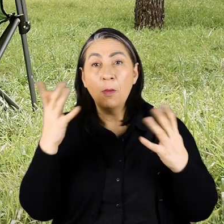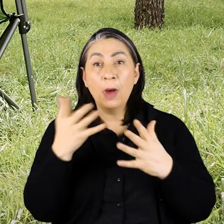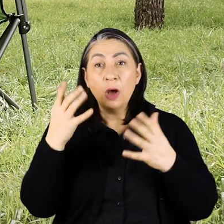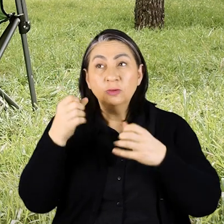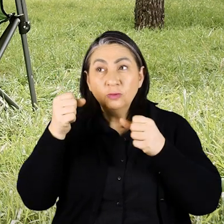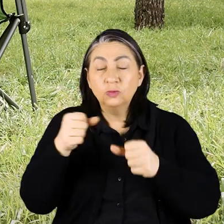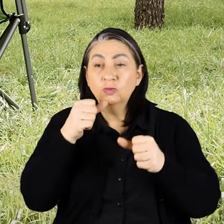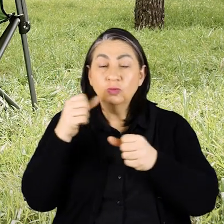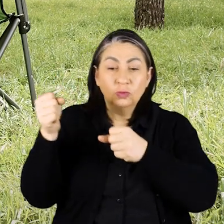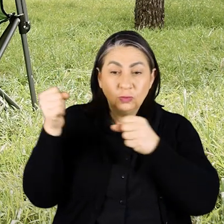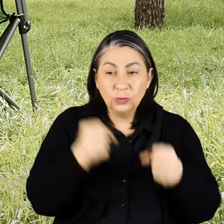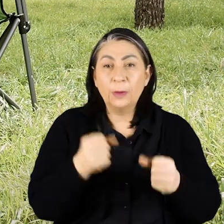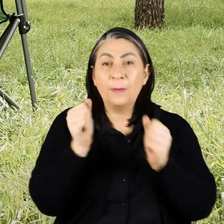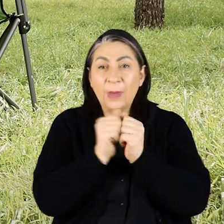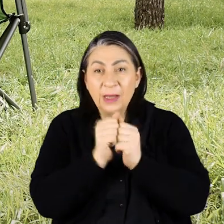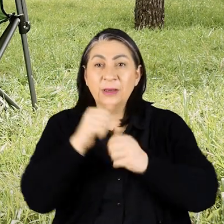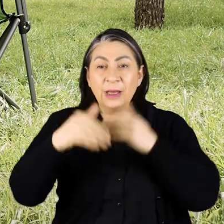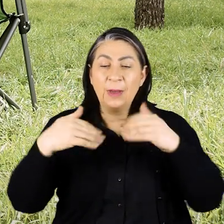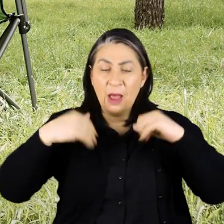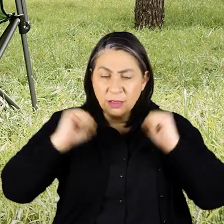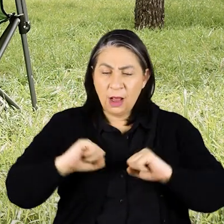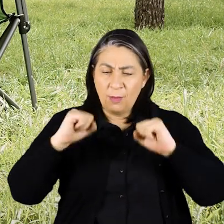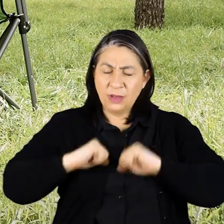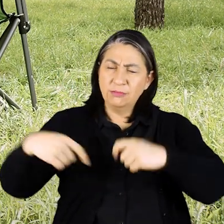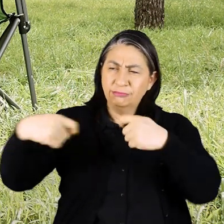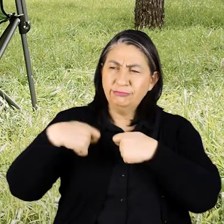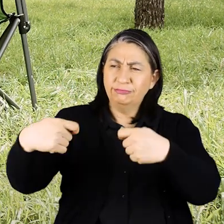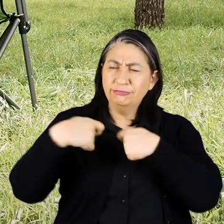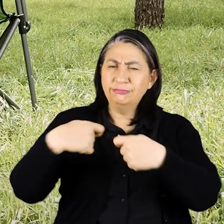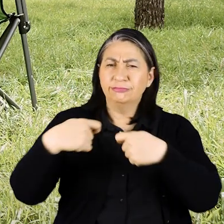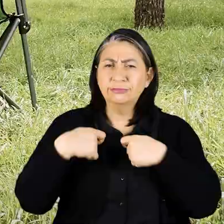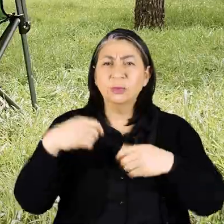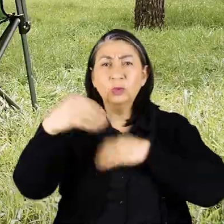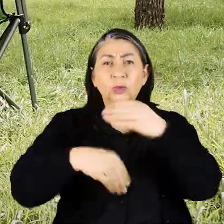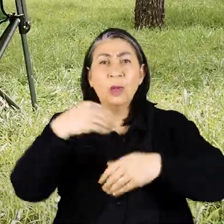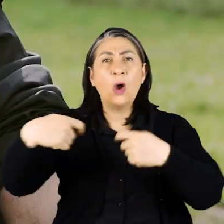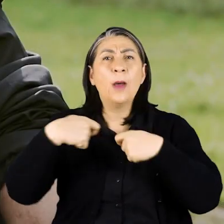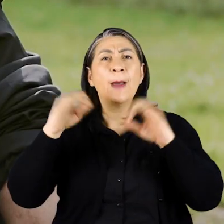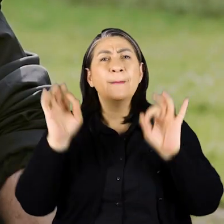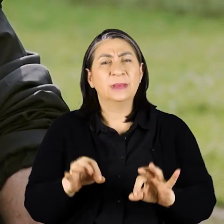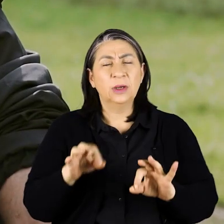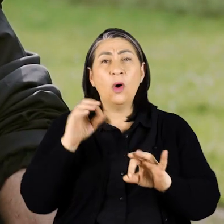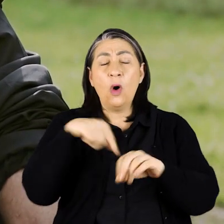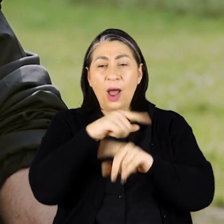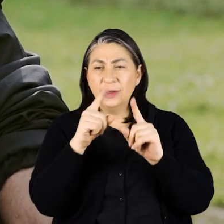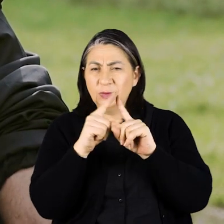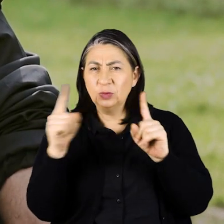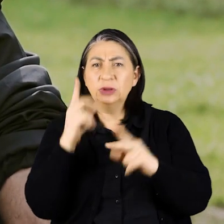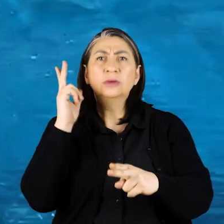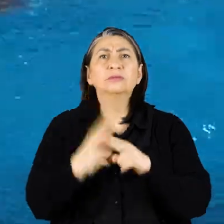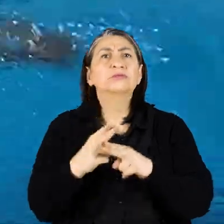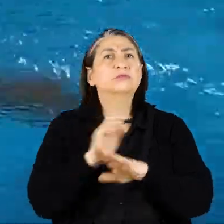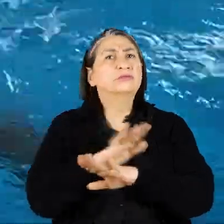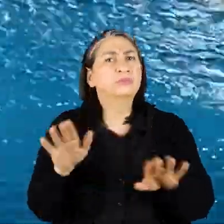zorlayarak suya sokarak birlikte işte bana antrenman yapmaya başladılar Daha doğrusu yüzmeye öğretmeye başladılar O aradaki süreç de biraz hızlı